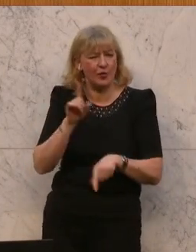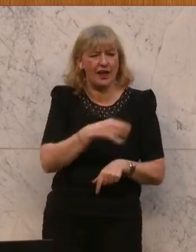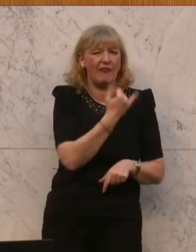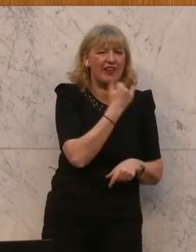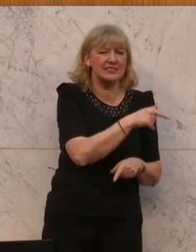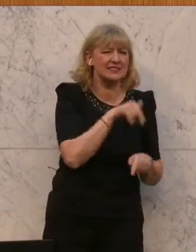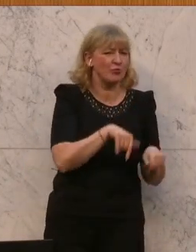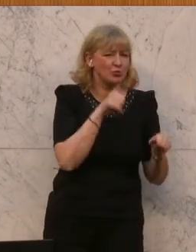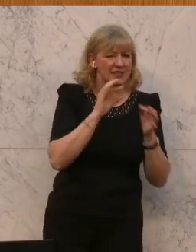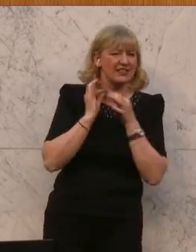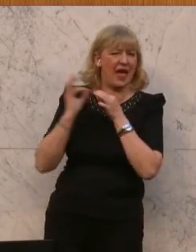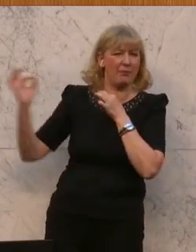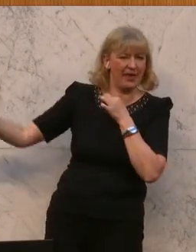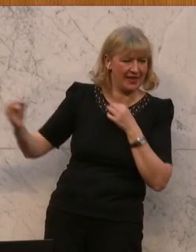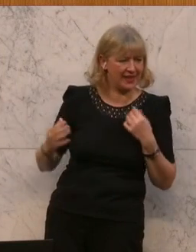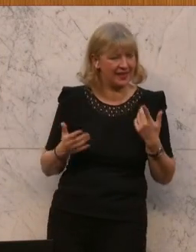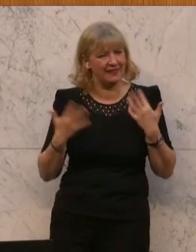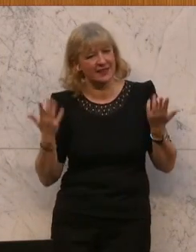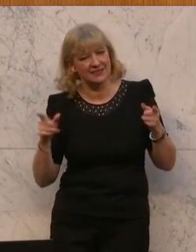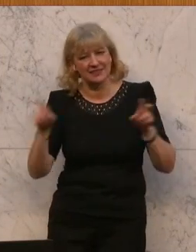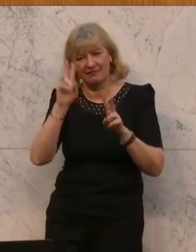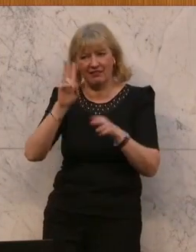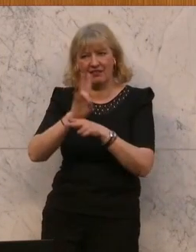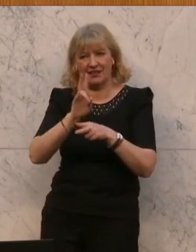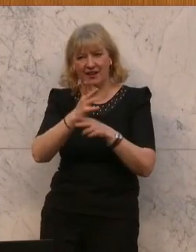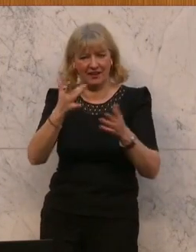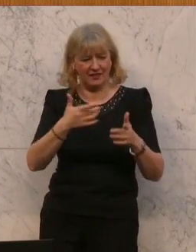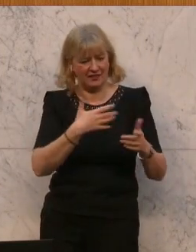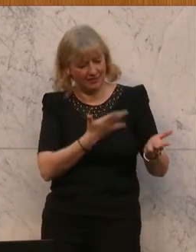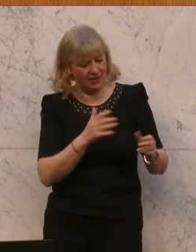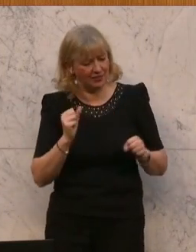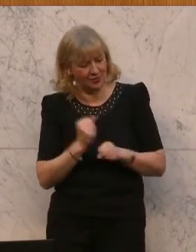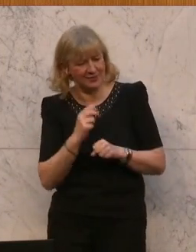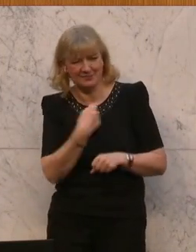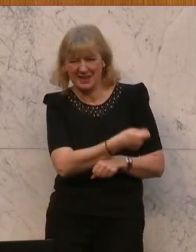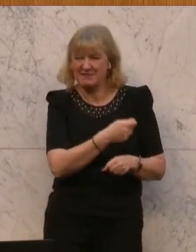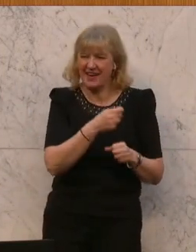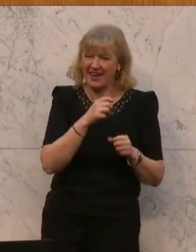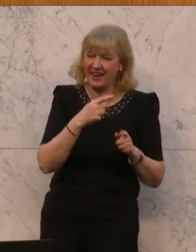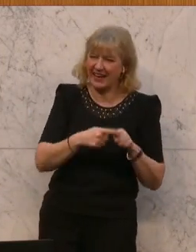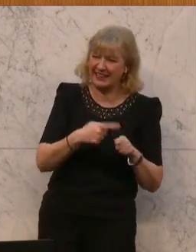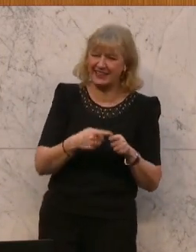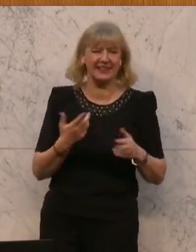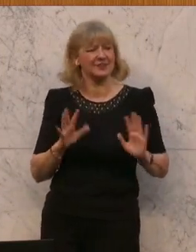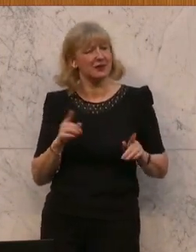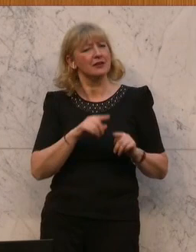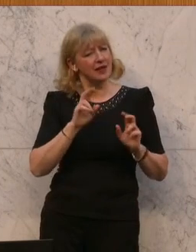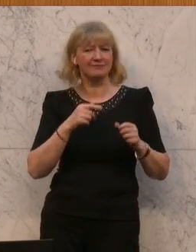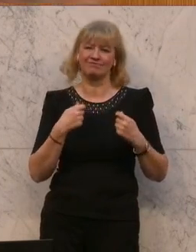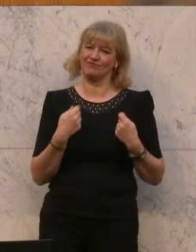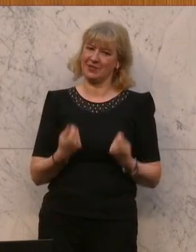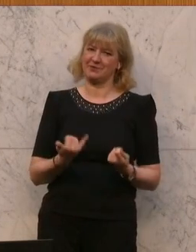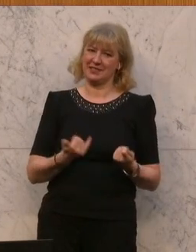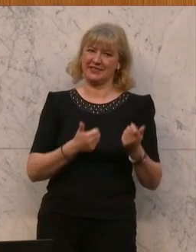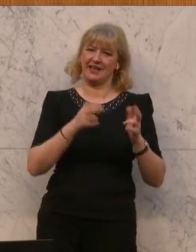abhängig sein muss davon, dass irgendwelche Deporten trotz ihres Alters eher einen Kredit geben, sondern dass es wirklich einerseits Rechtssicherheit für